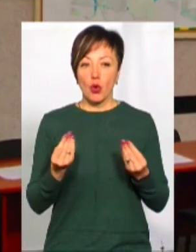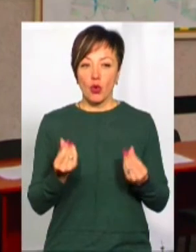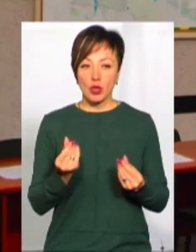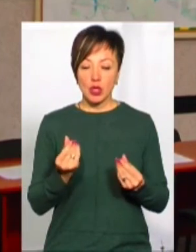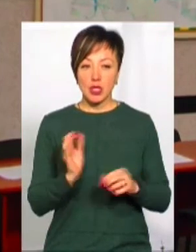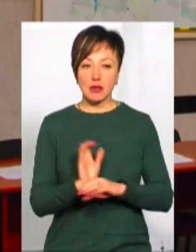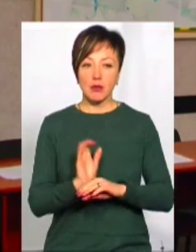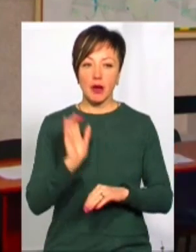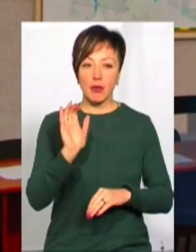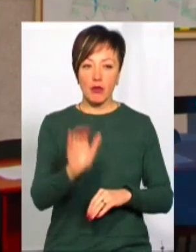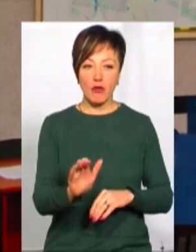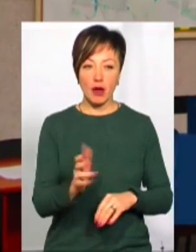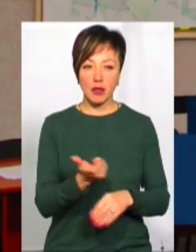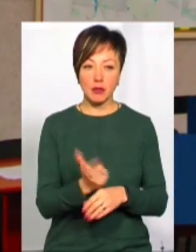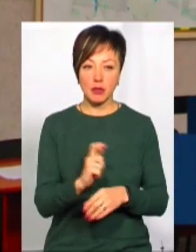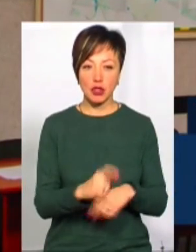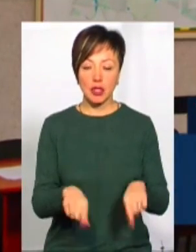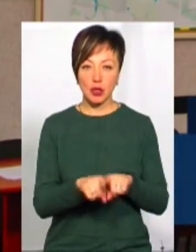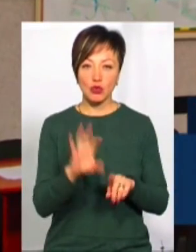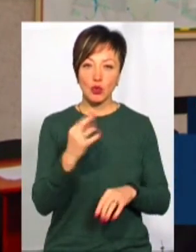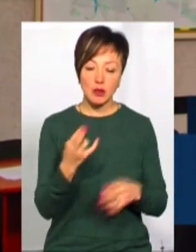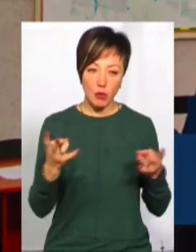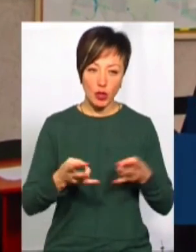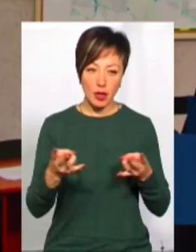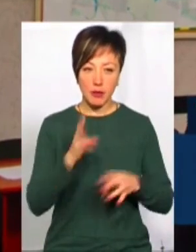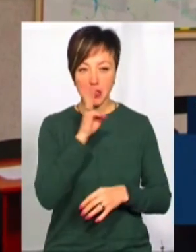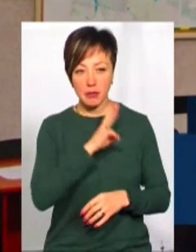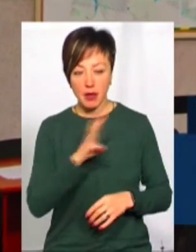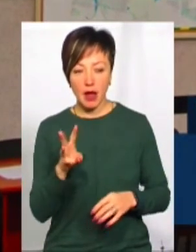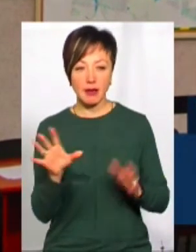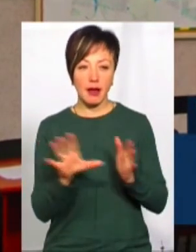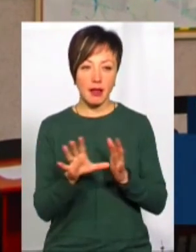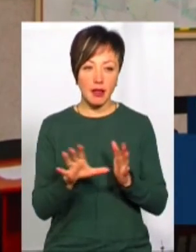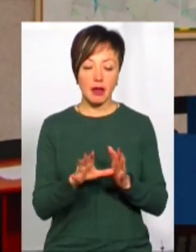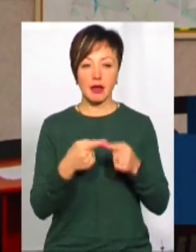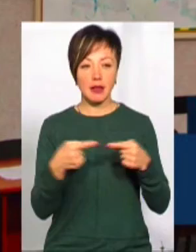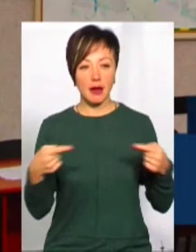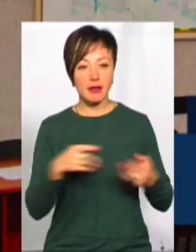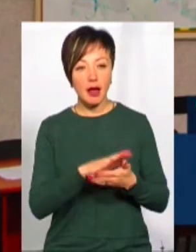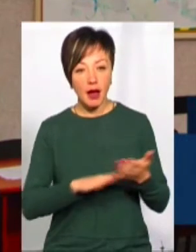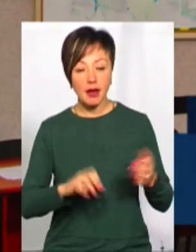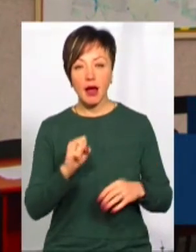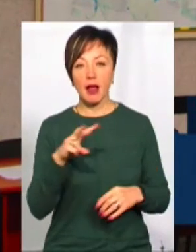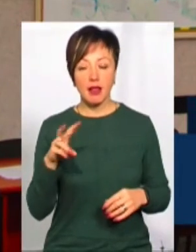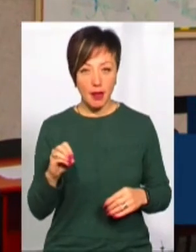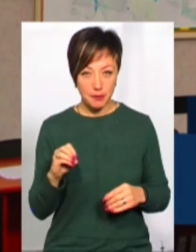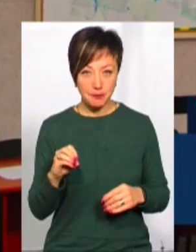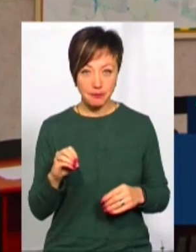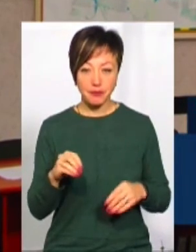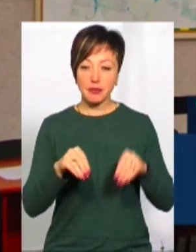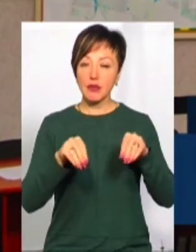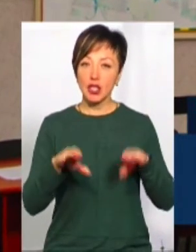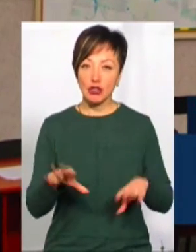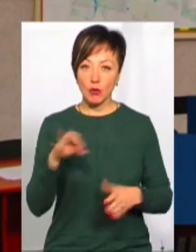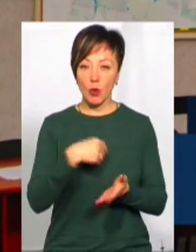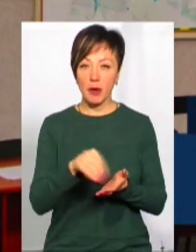більше на соціальні потреби, заробітна плата, енергоносії і так далі. Але рішення по